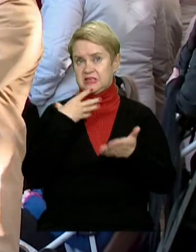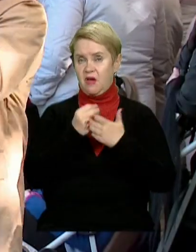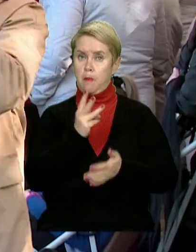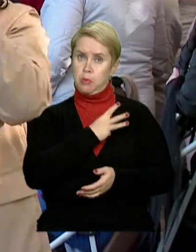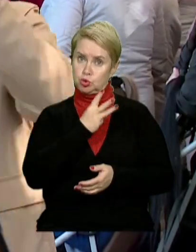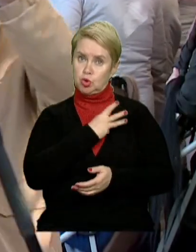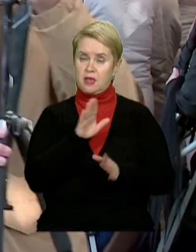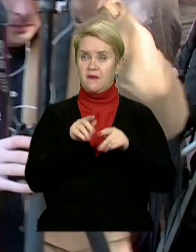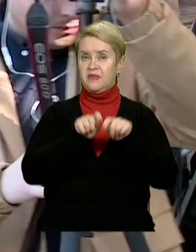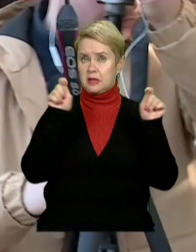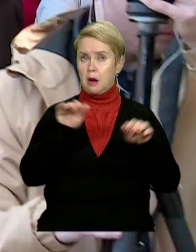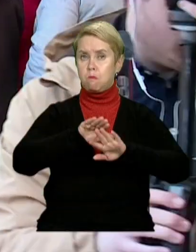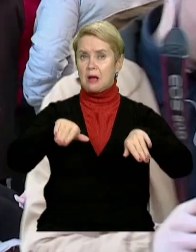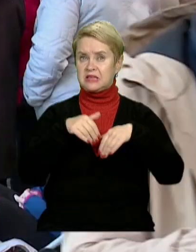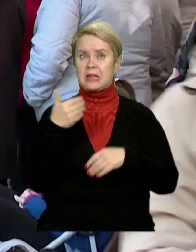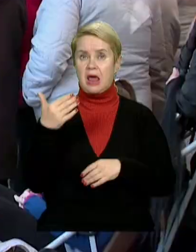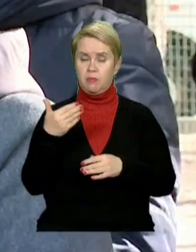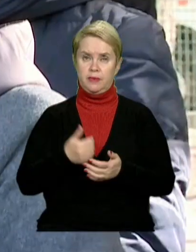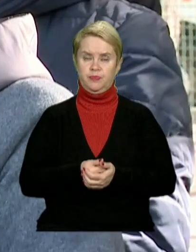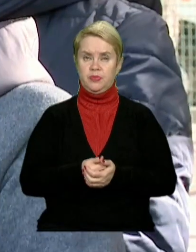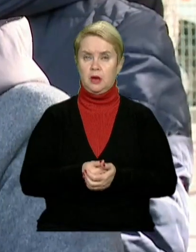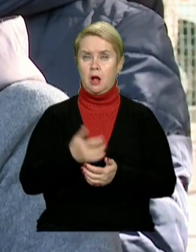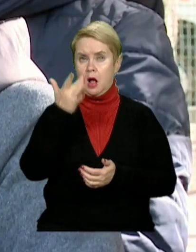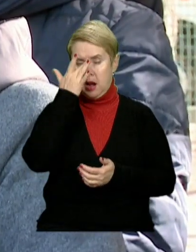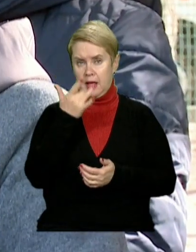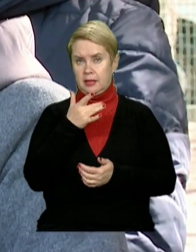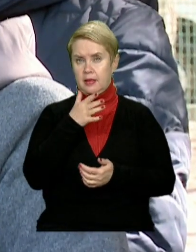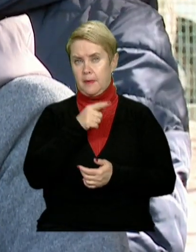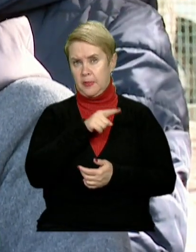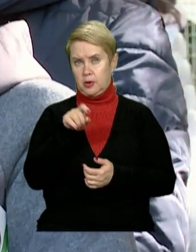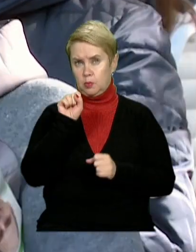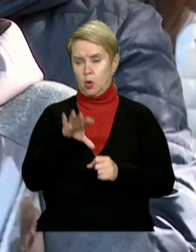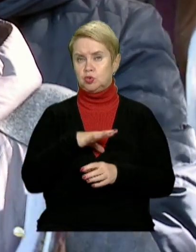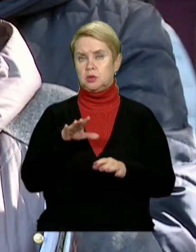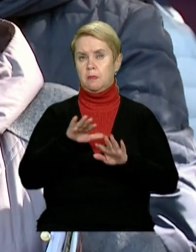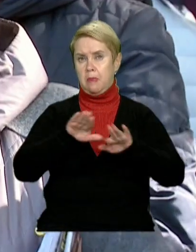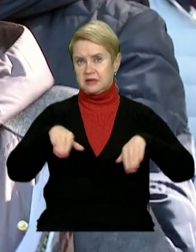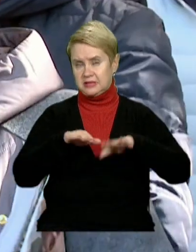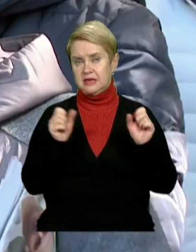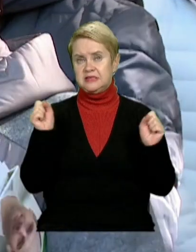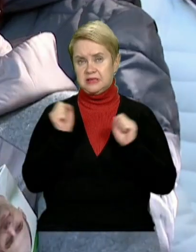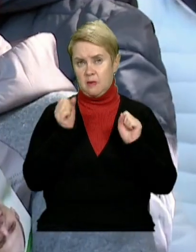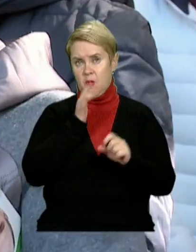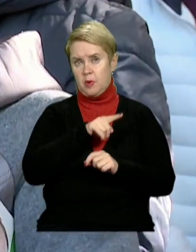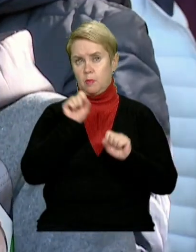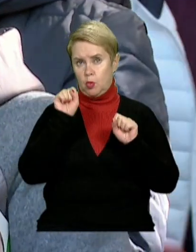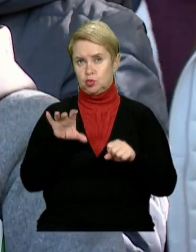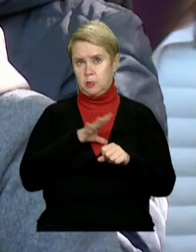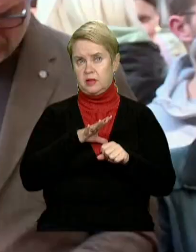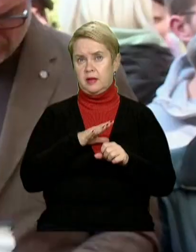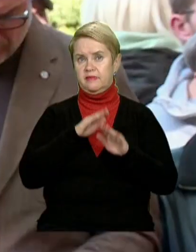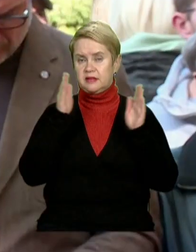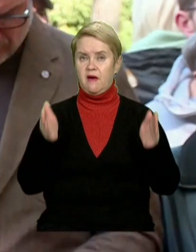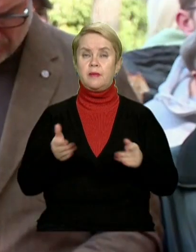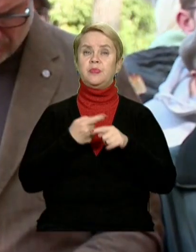побажання – відкрити басейн на Лівому березі. У літній період це може бути басейн, а у зимовий період це може бути льодова